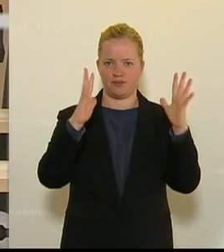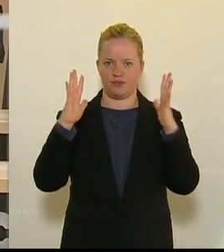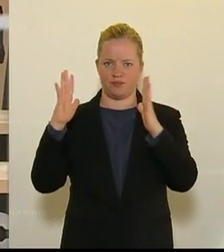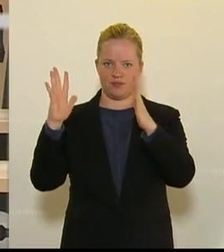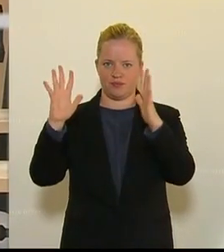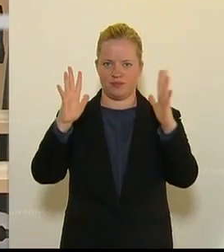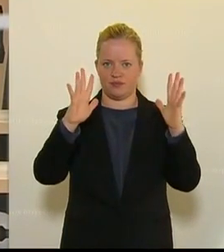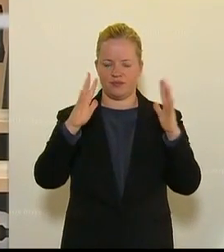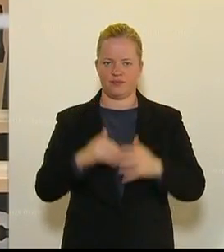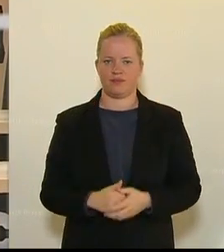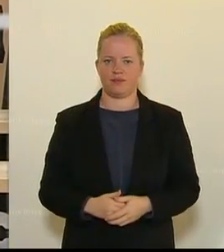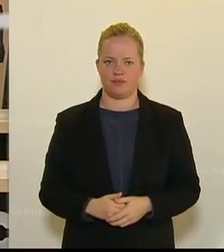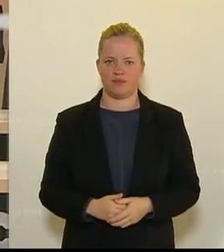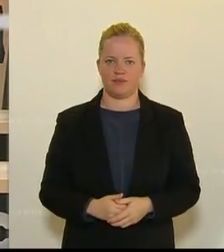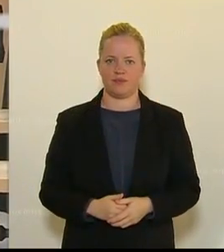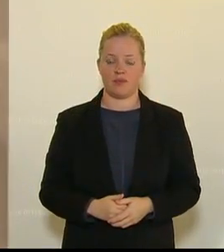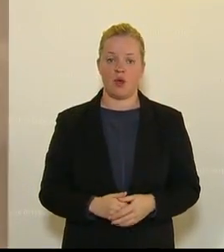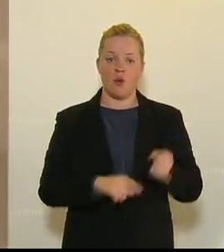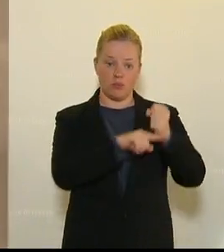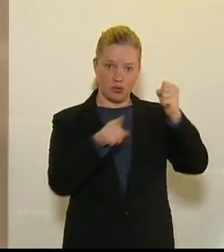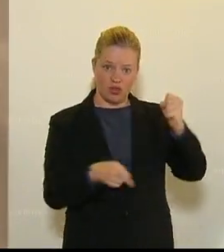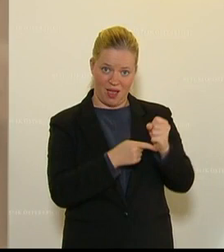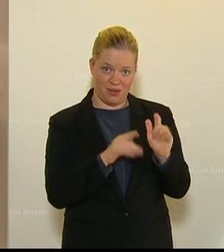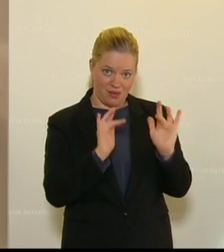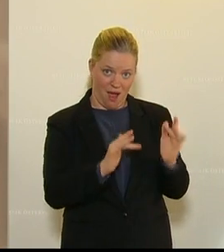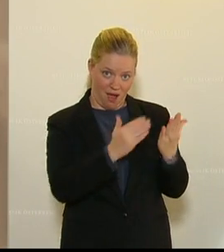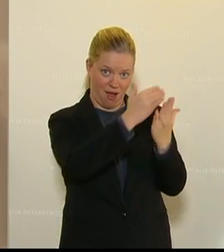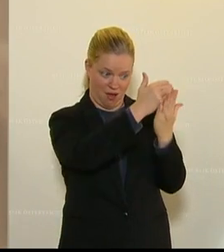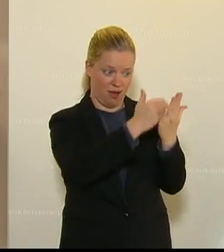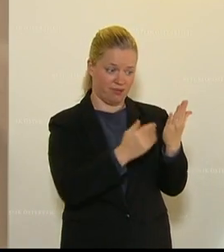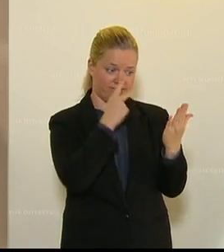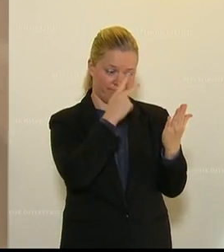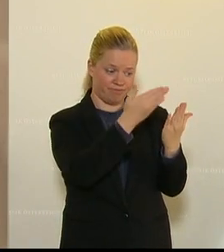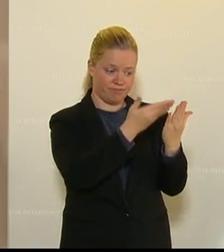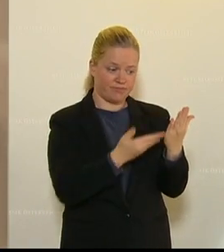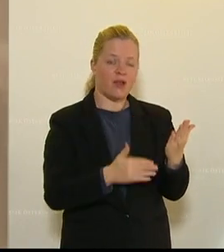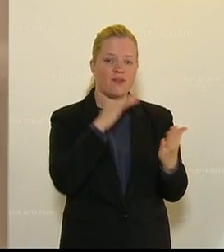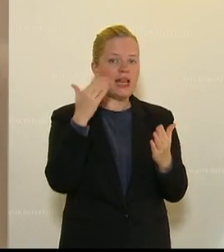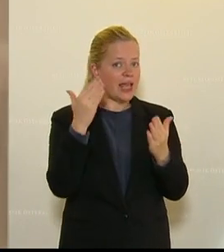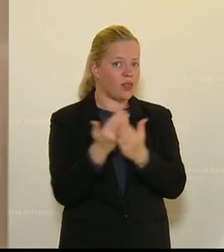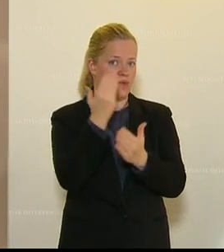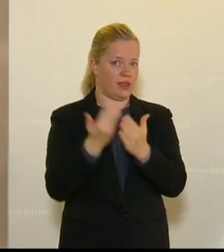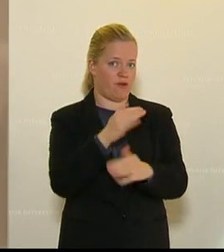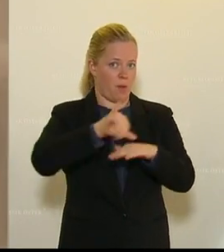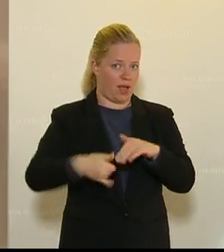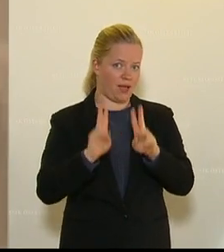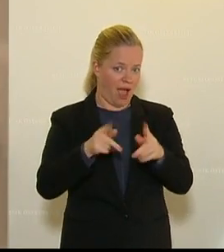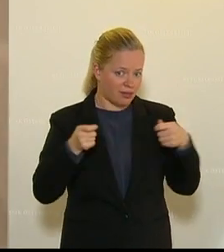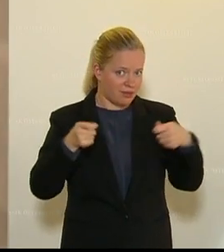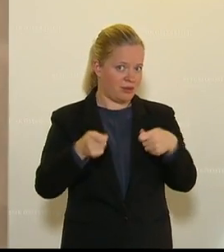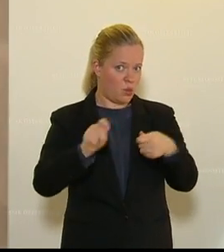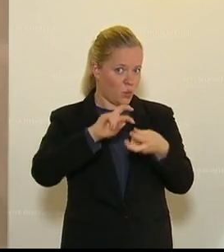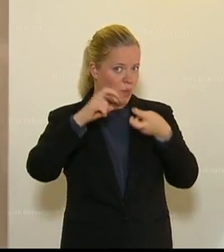Mit dem vorliegenden Budget können wir auch sehr viele innovative Projekte umsetzen.